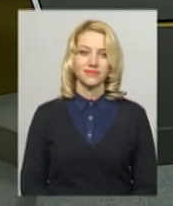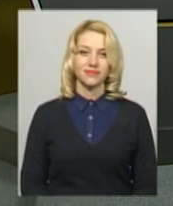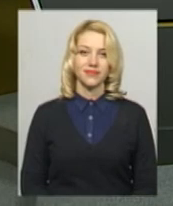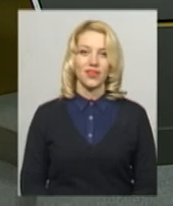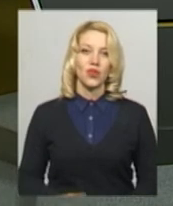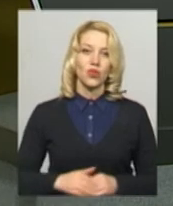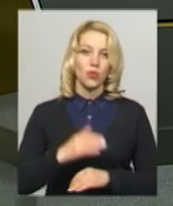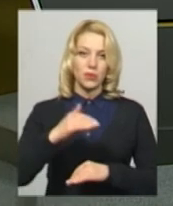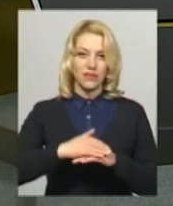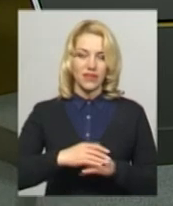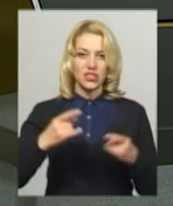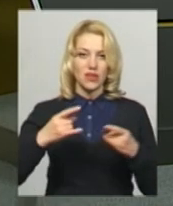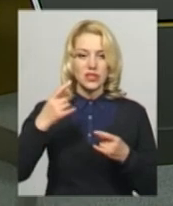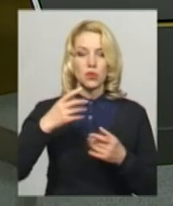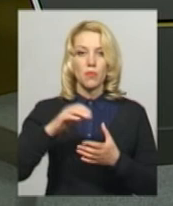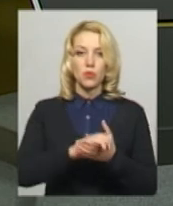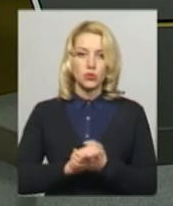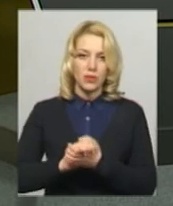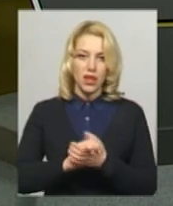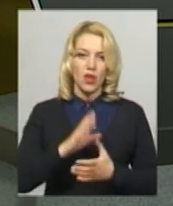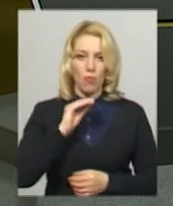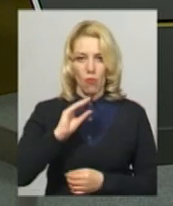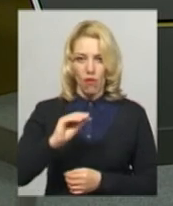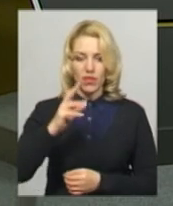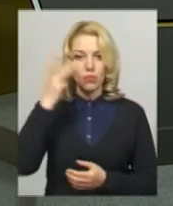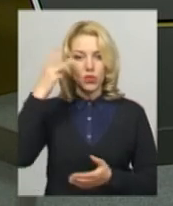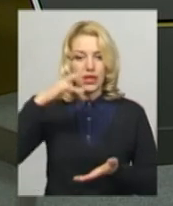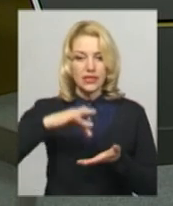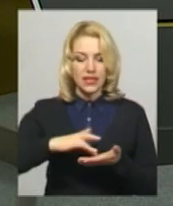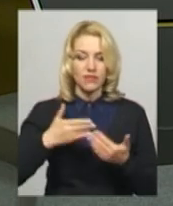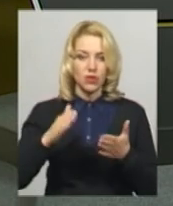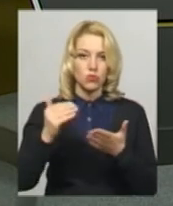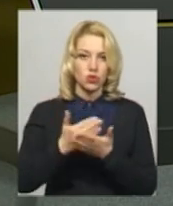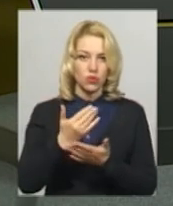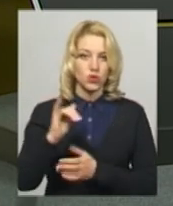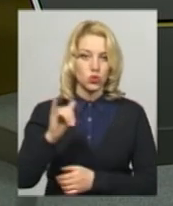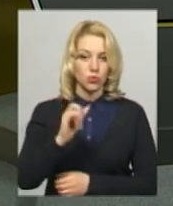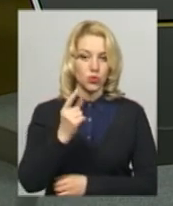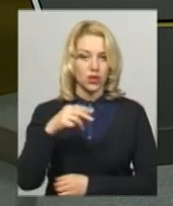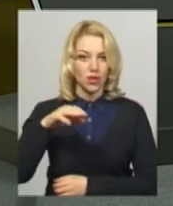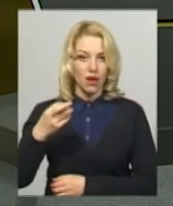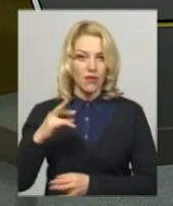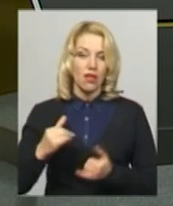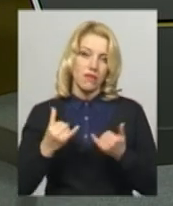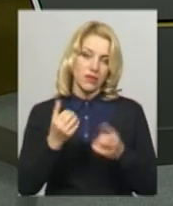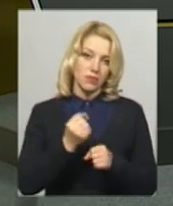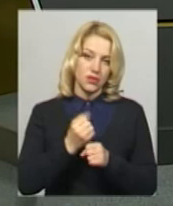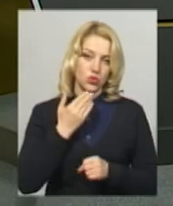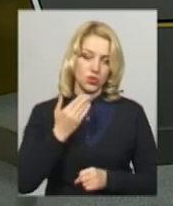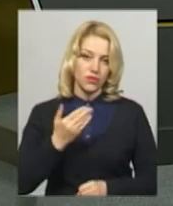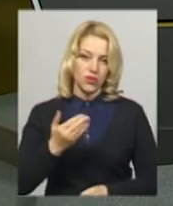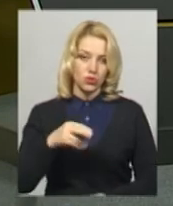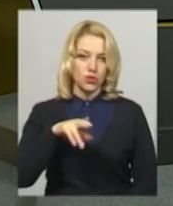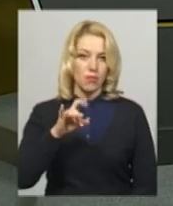Доброго вечора! В ефірі Суспільномовника «Поділляцентр» випуск новин суботи 11 травня. Для вас працюють ведуча Світлана Поробук,